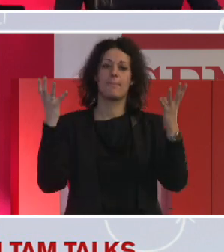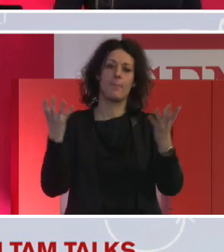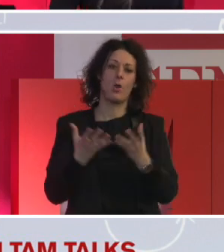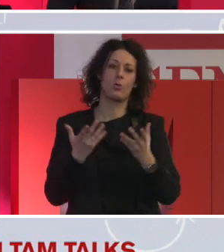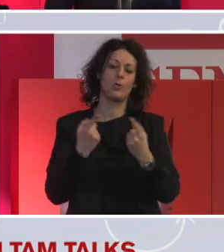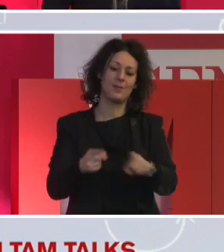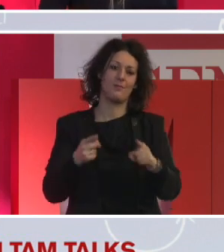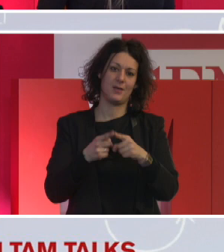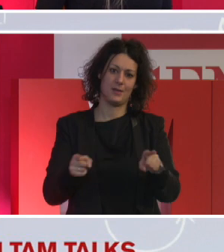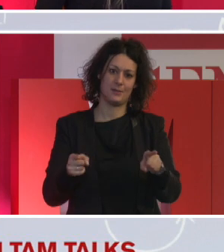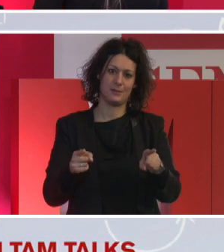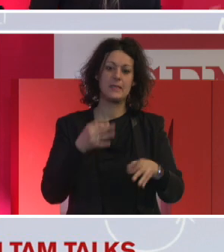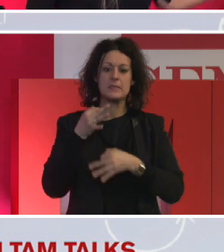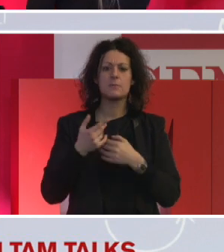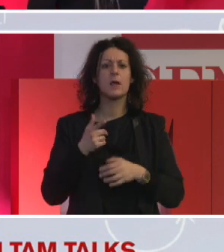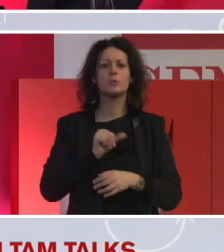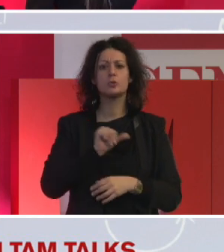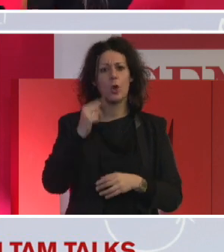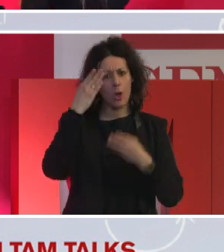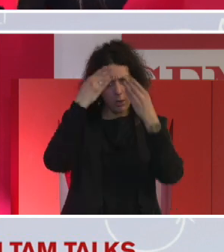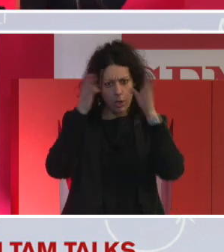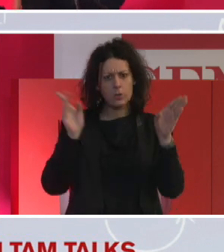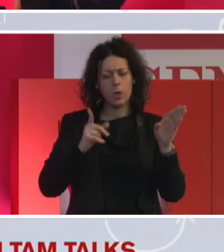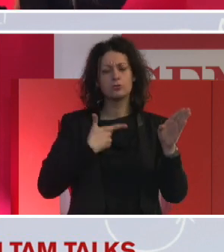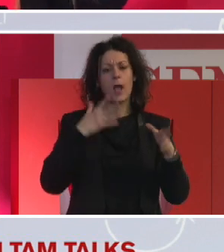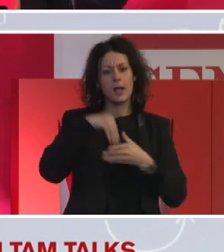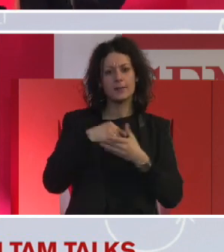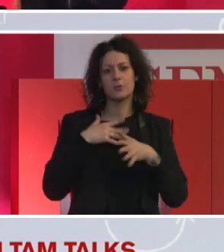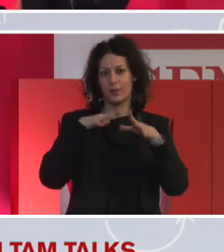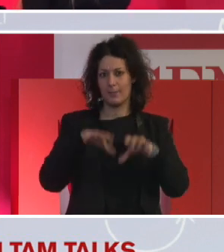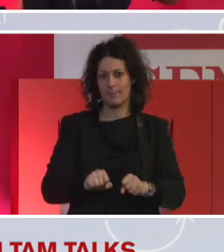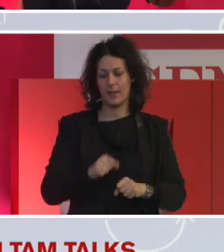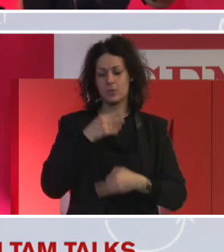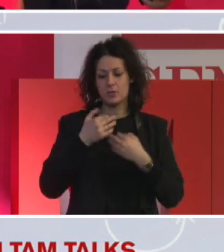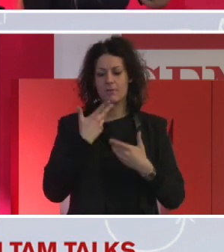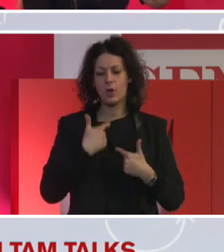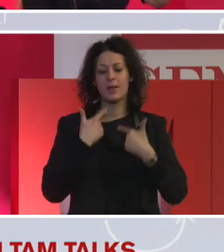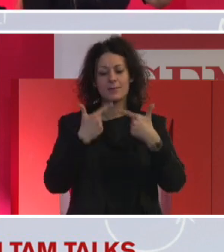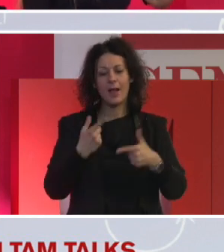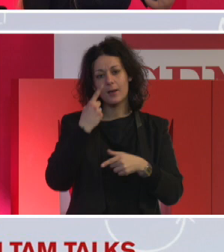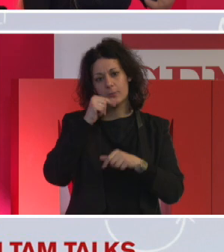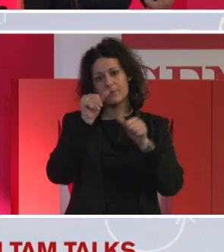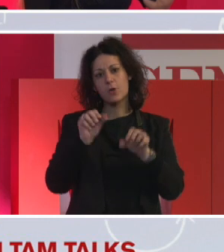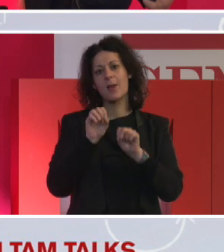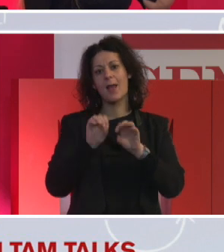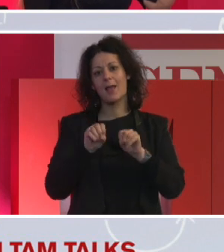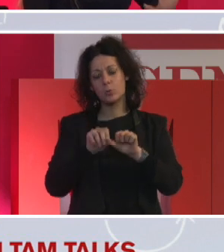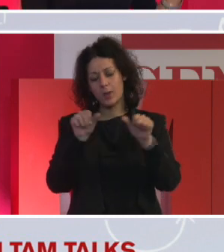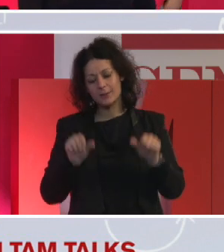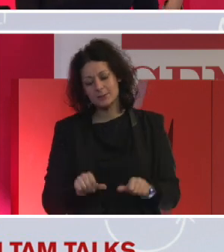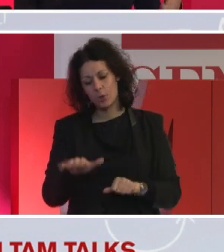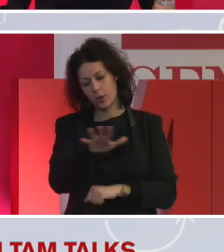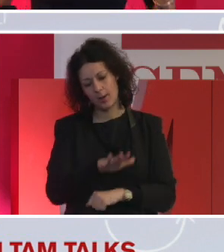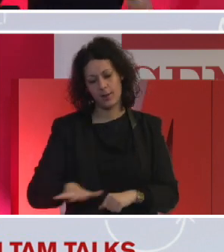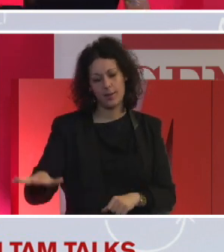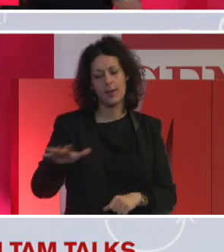'apertura e un impegno, educa le popolazioni, locali, aiuta ad aumentare la salute generale, promuovere l'uguaglianza di genere in